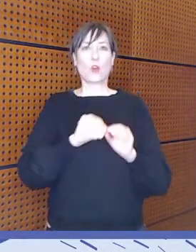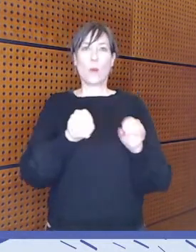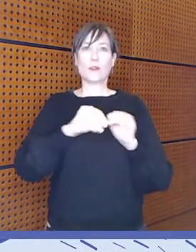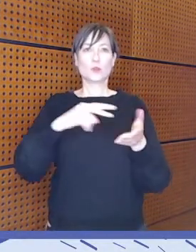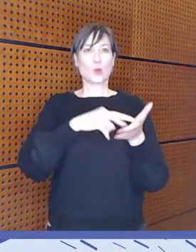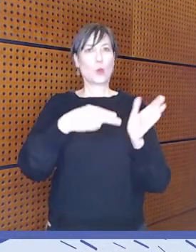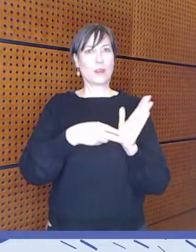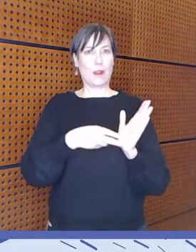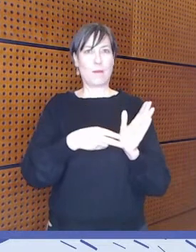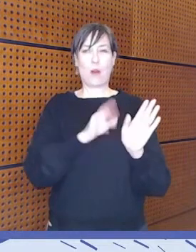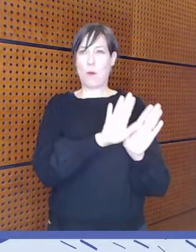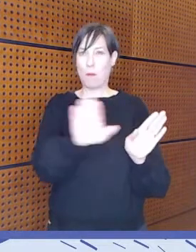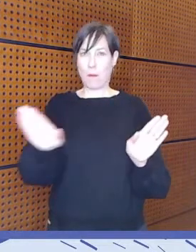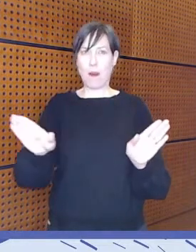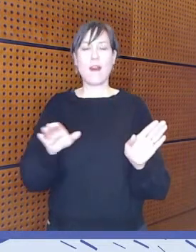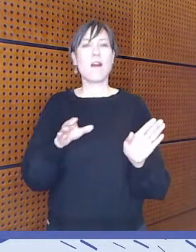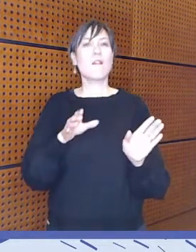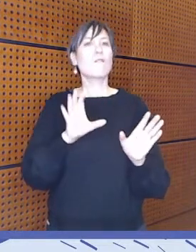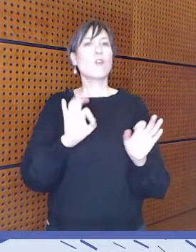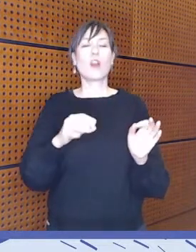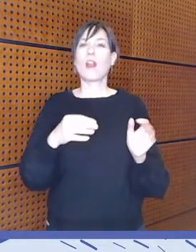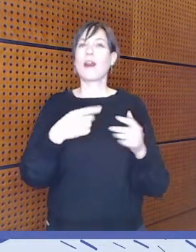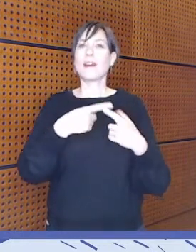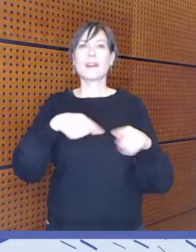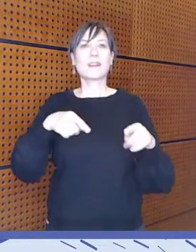tätä asiaa huomioidaan hyvin eritasoisesti.